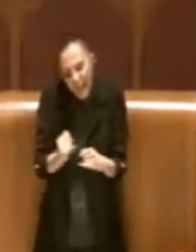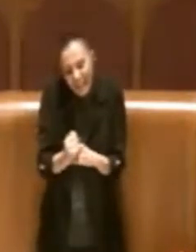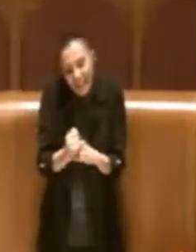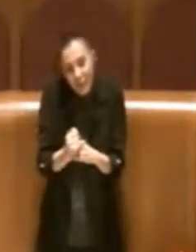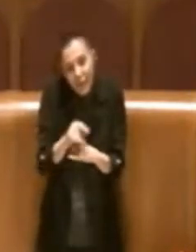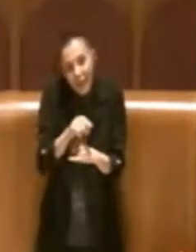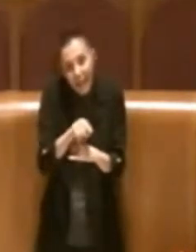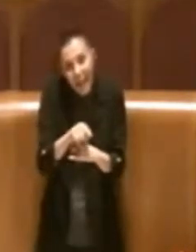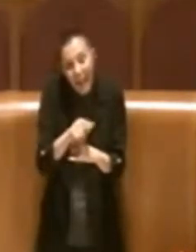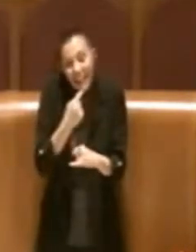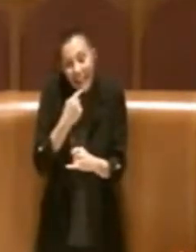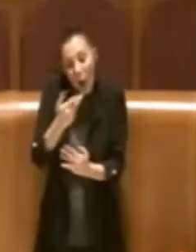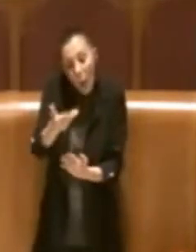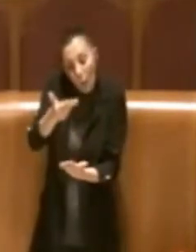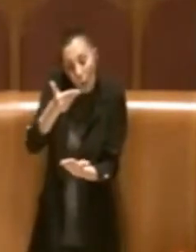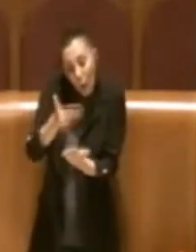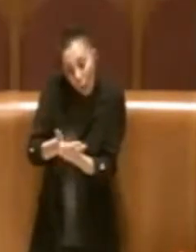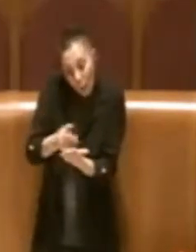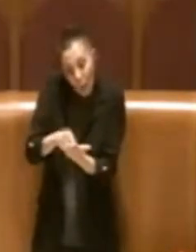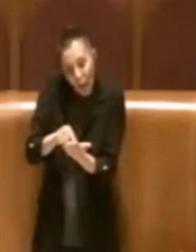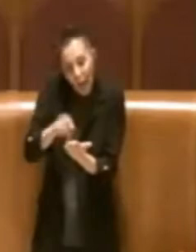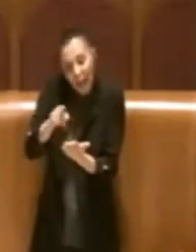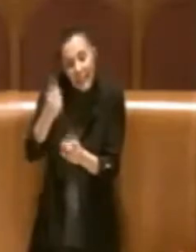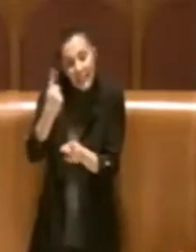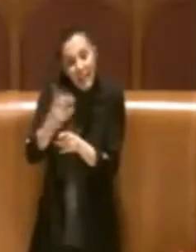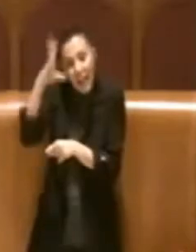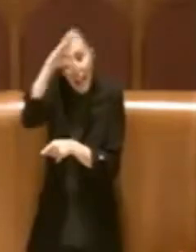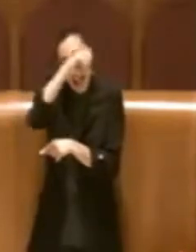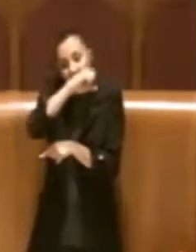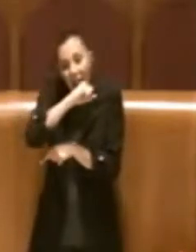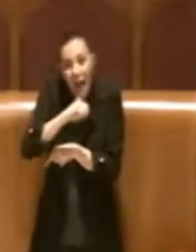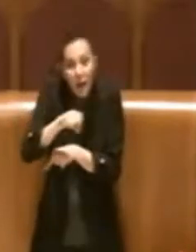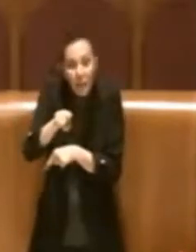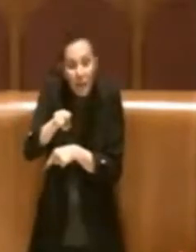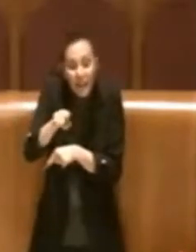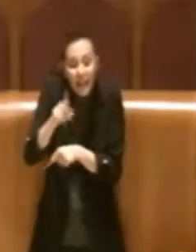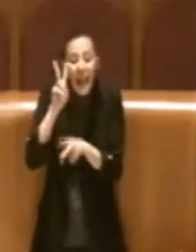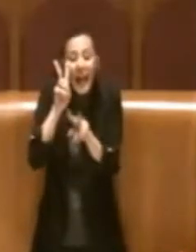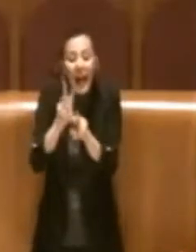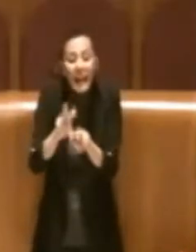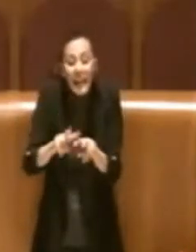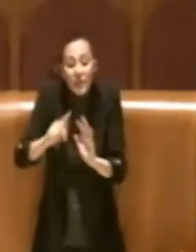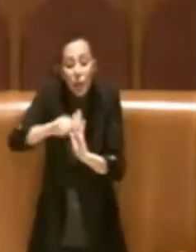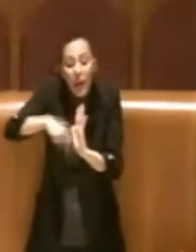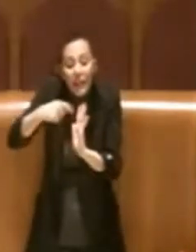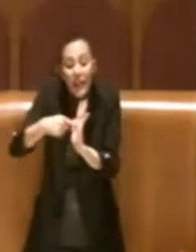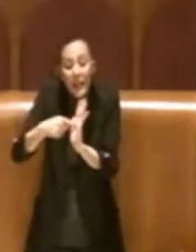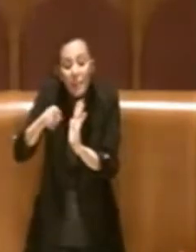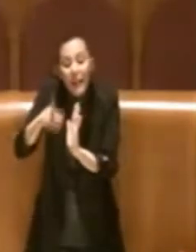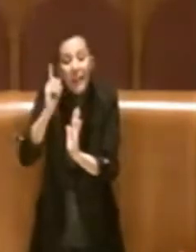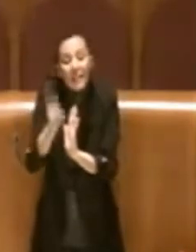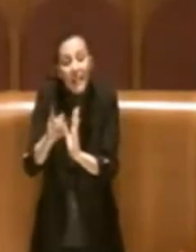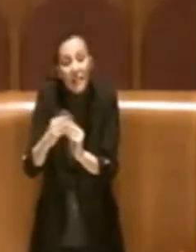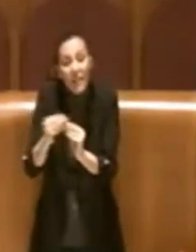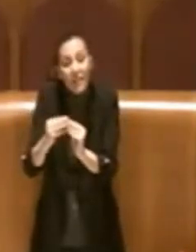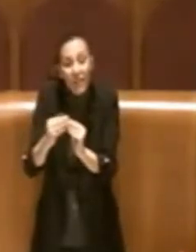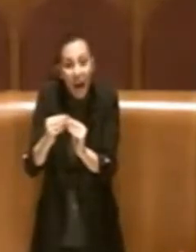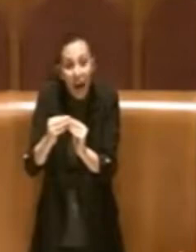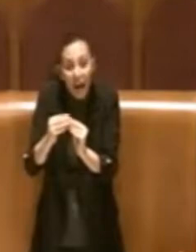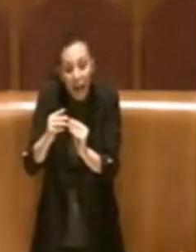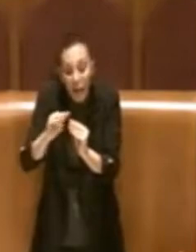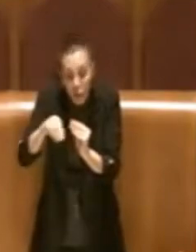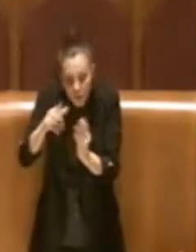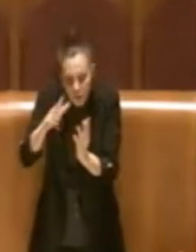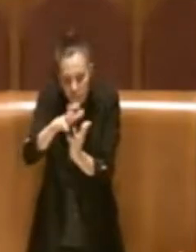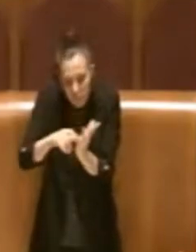il proponente possa rendersi conto, poi, di una revisione eventuale della delibera e laddove possibile.